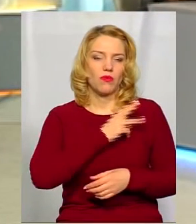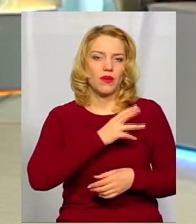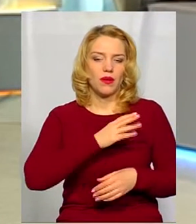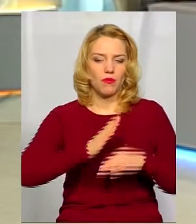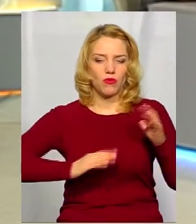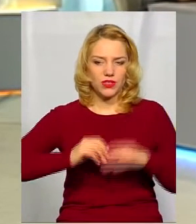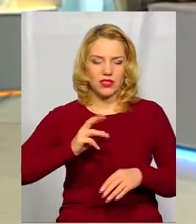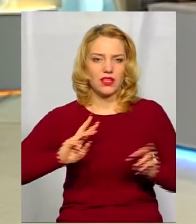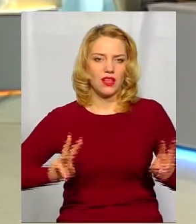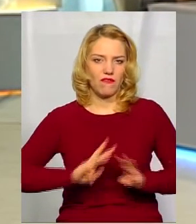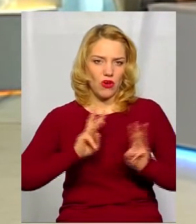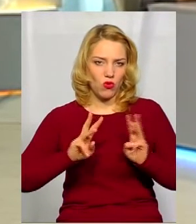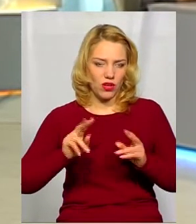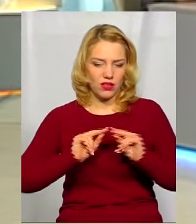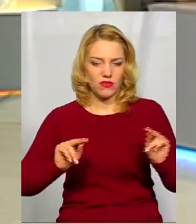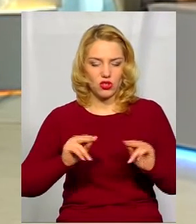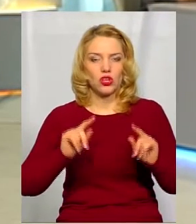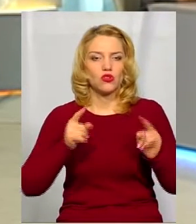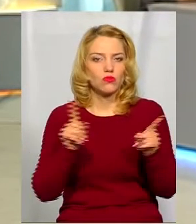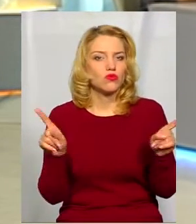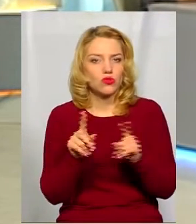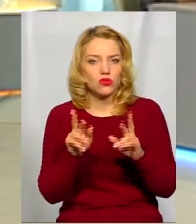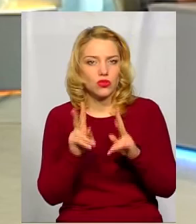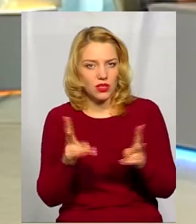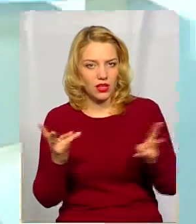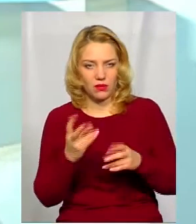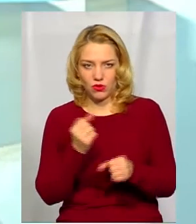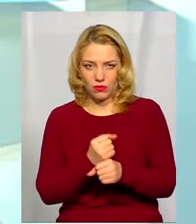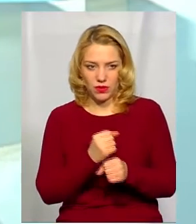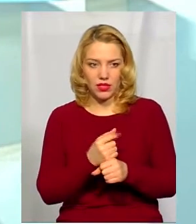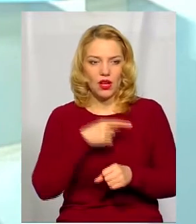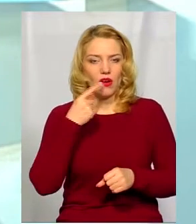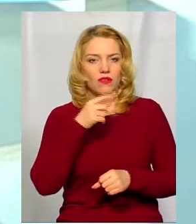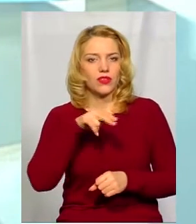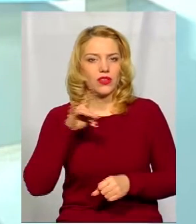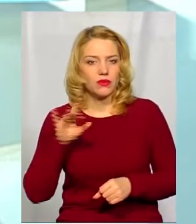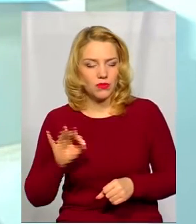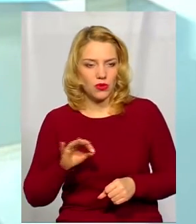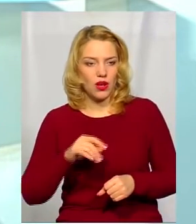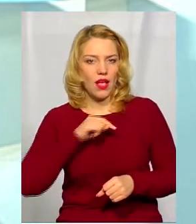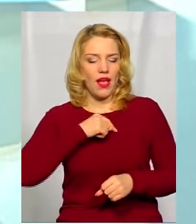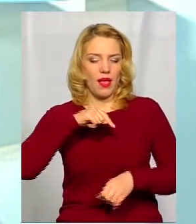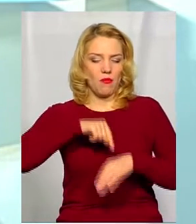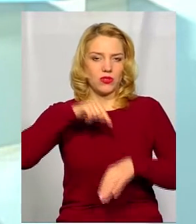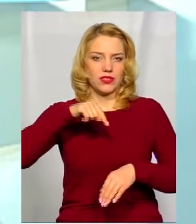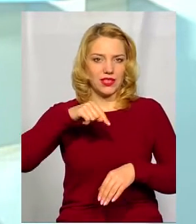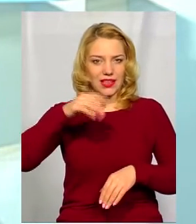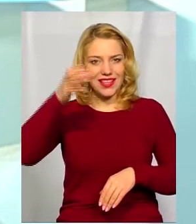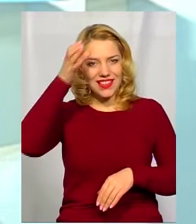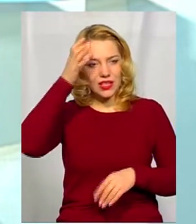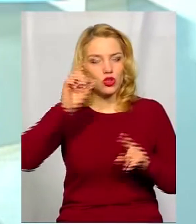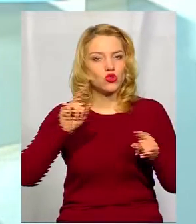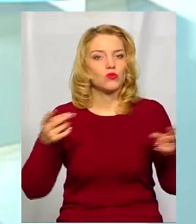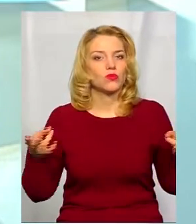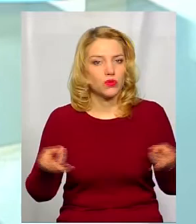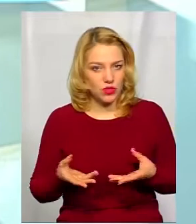вчителів. Чому, що, як і що тут робити. Говорили про емоційний інтелект, чому це